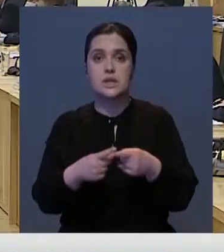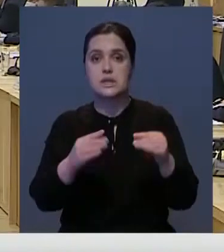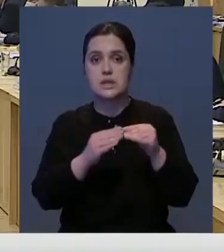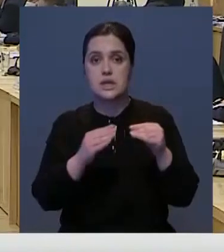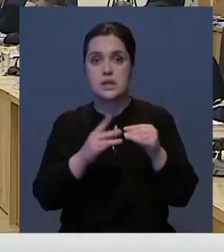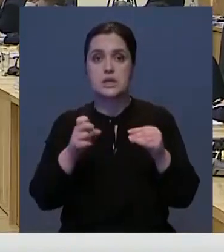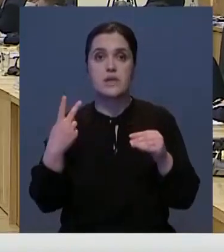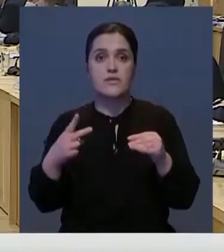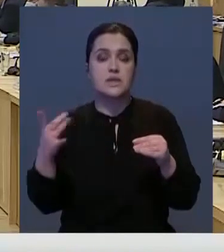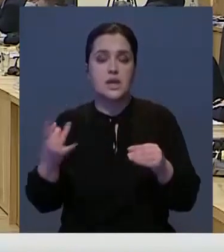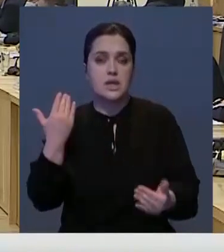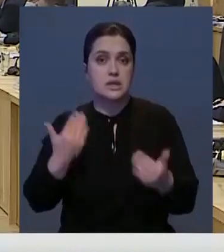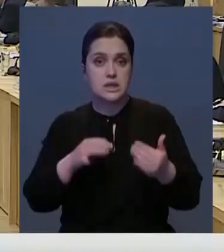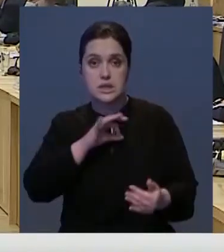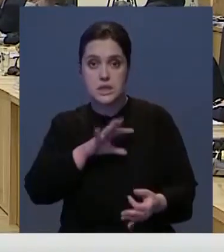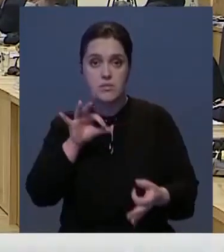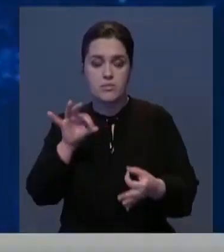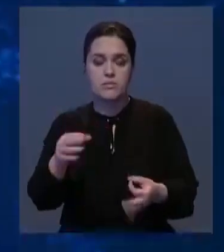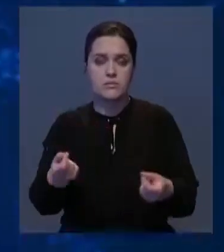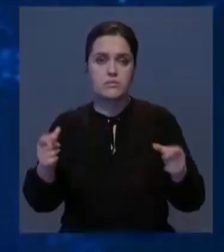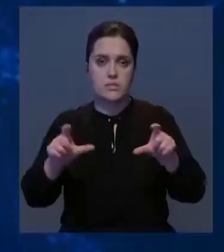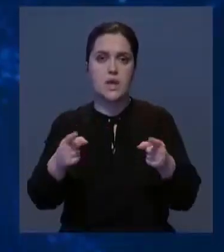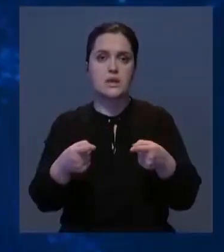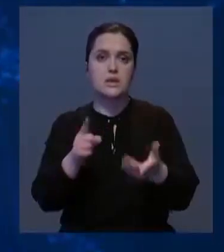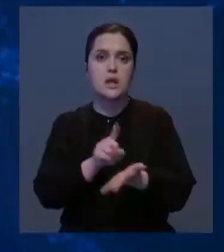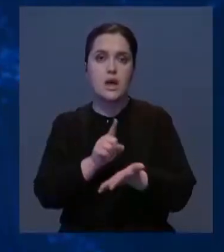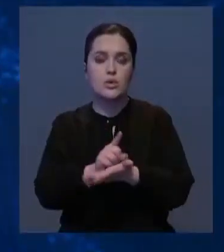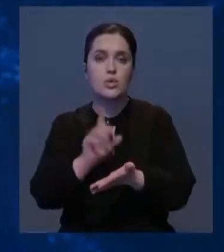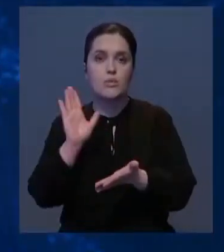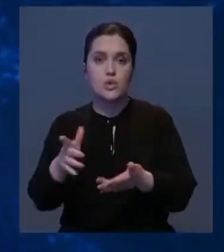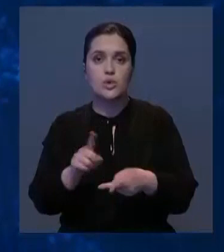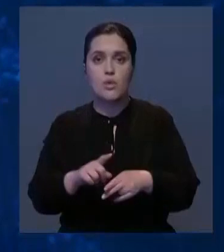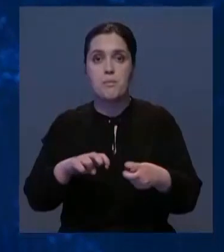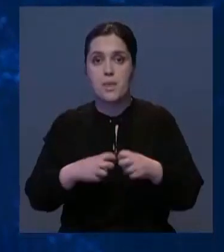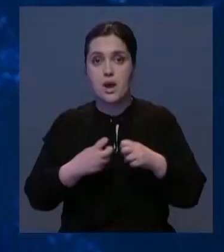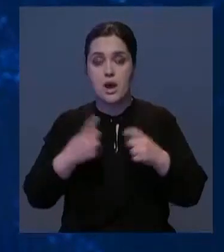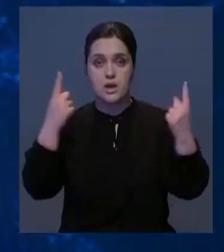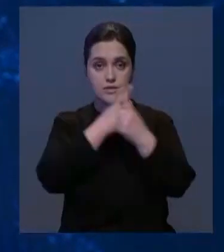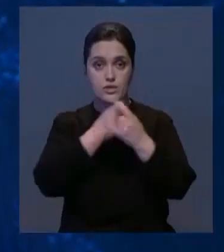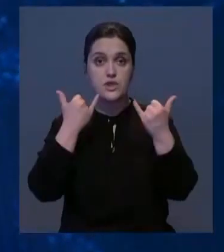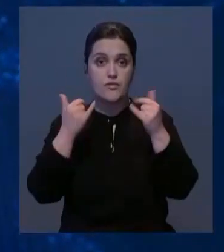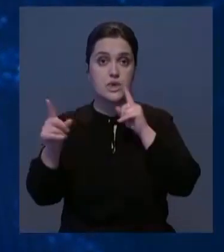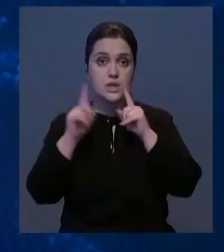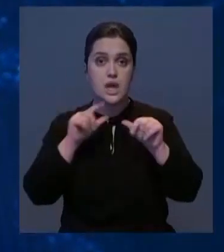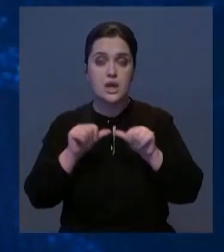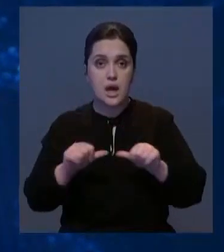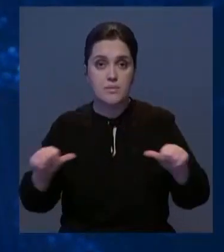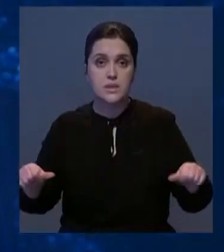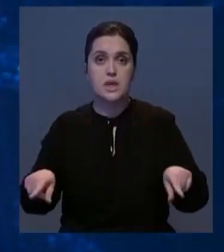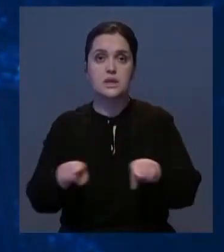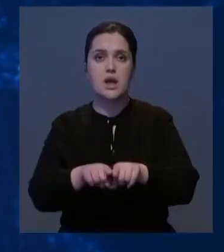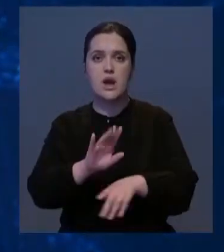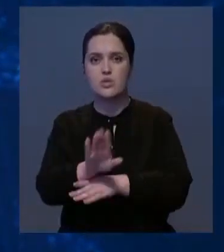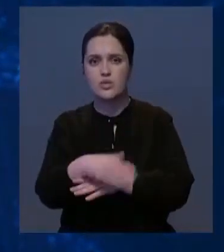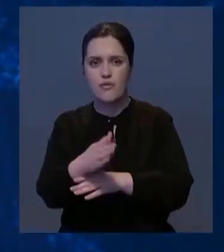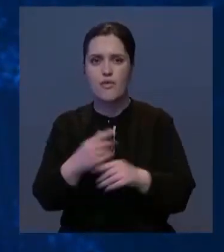на неиспользуемые сельхозземли. В числе проблем, озвученных сегодня на заседании комиссии, прозвучали также